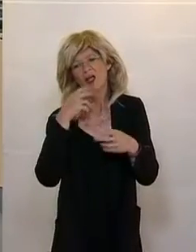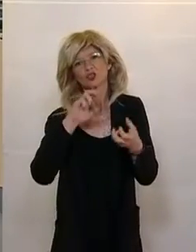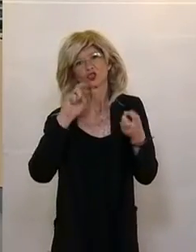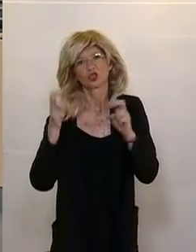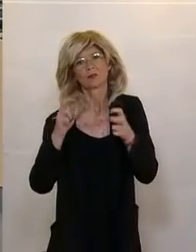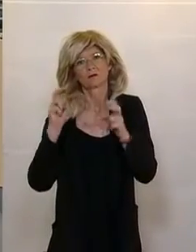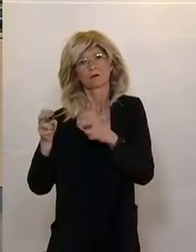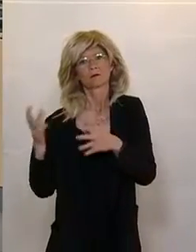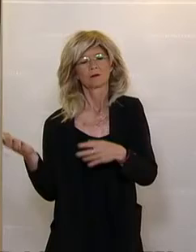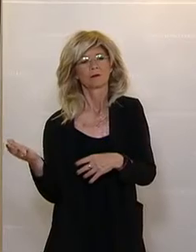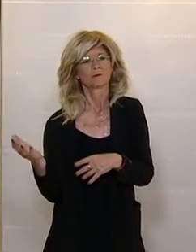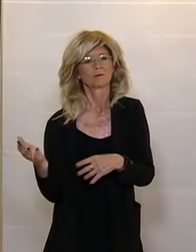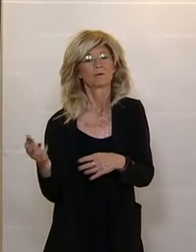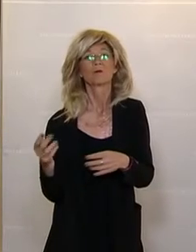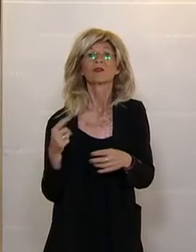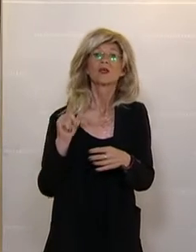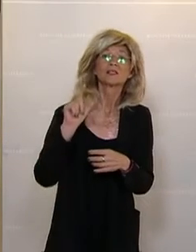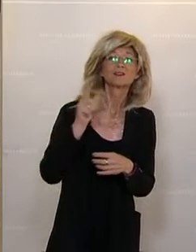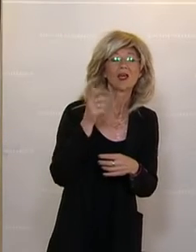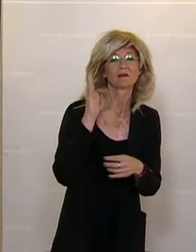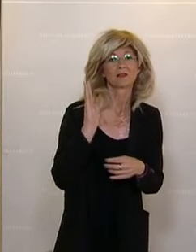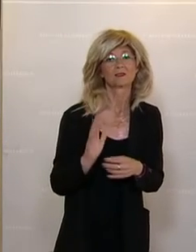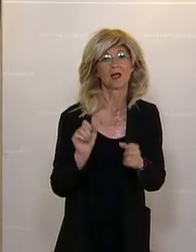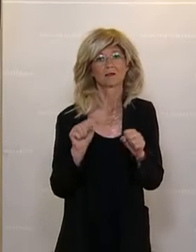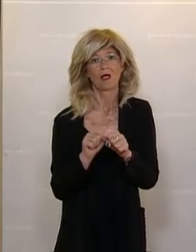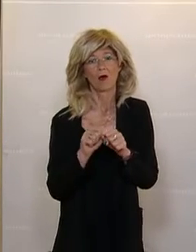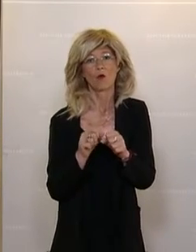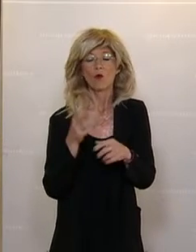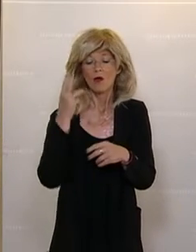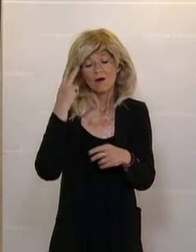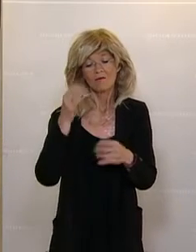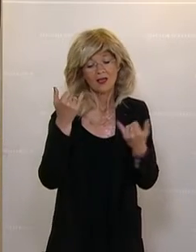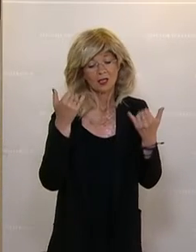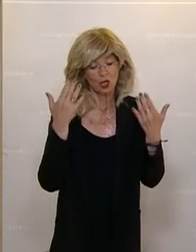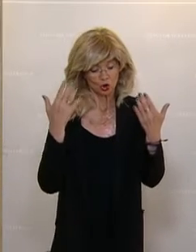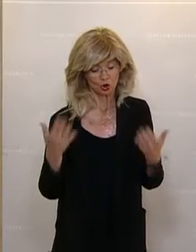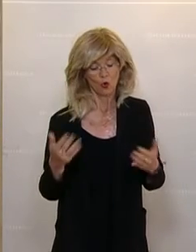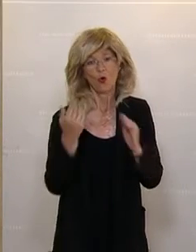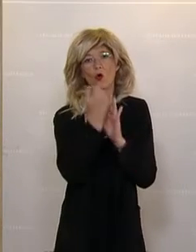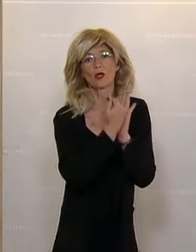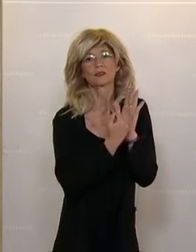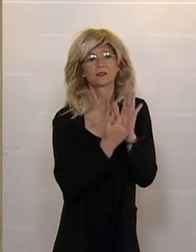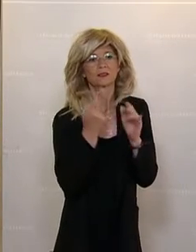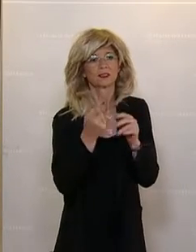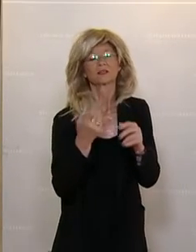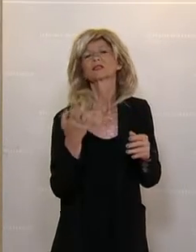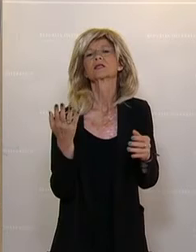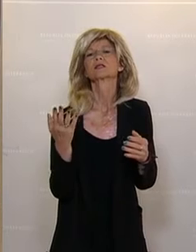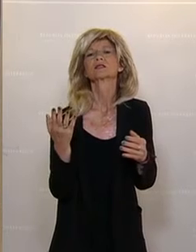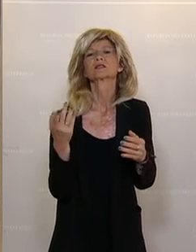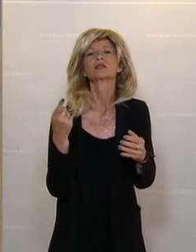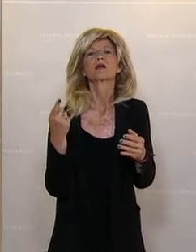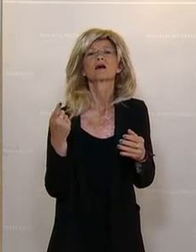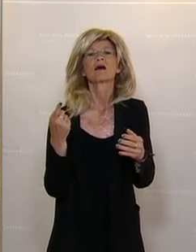ganz deutlich. Auf der anderen Seite kommt es aber durch diese Gesetzesänderung auch zu einem verbesserten Datenaustausch. Ein verbessertes